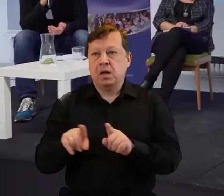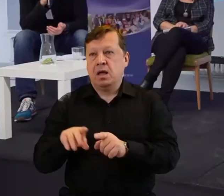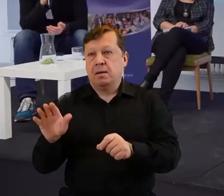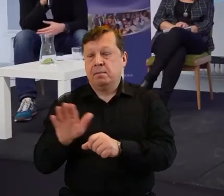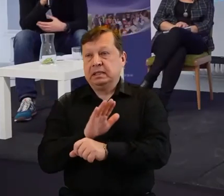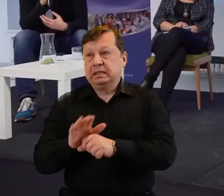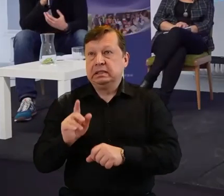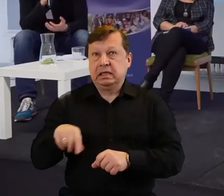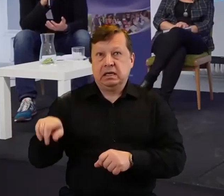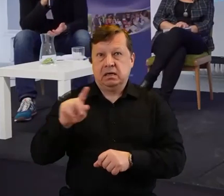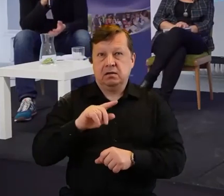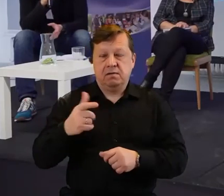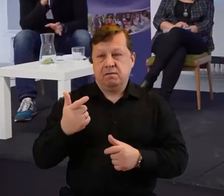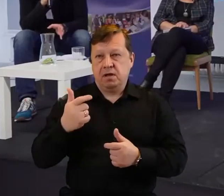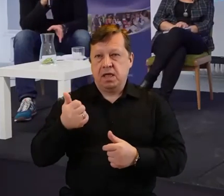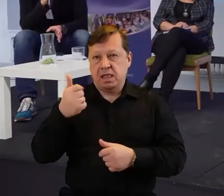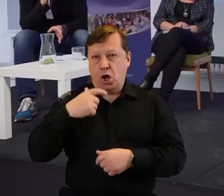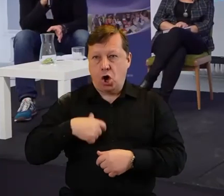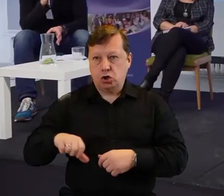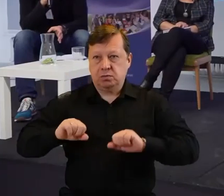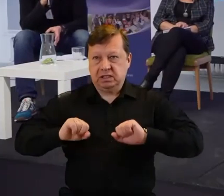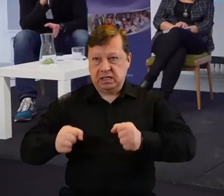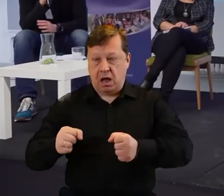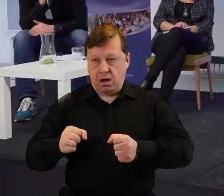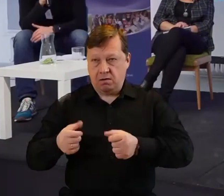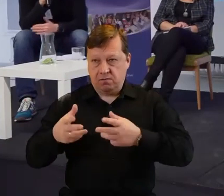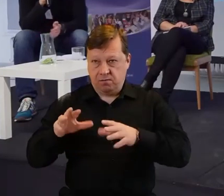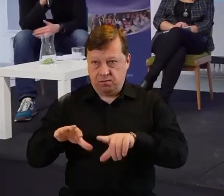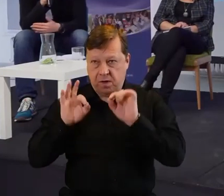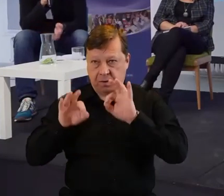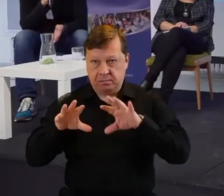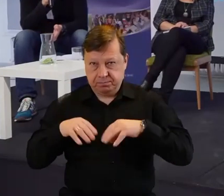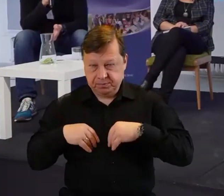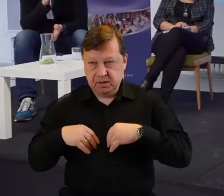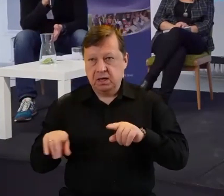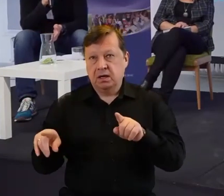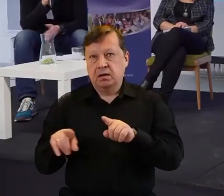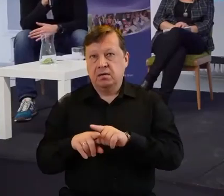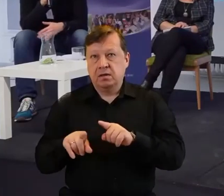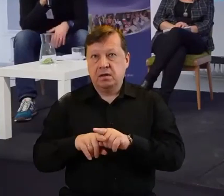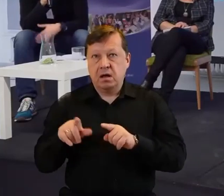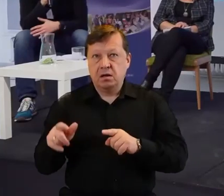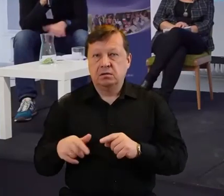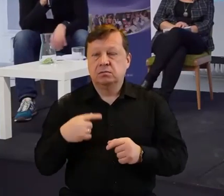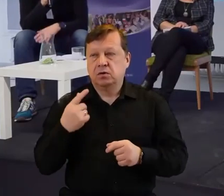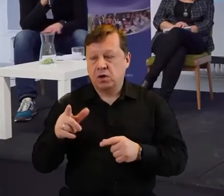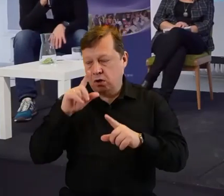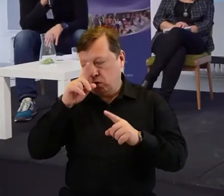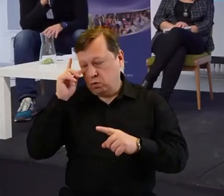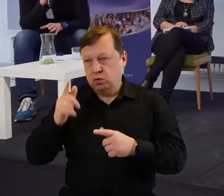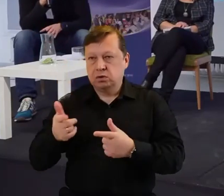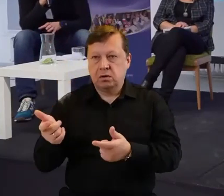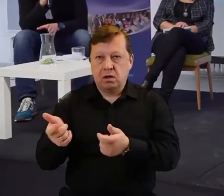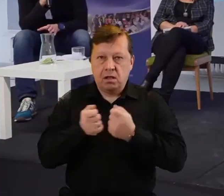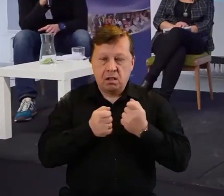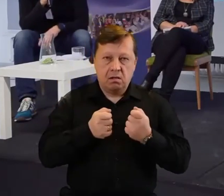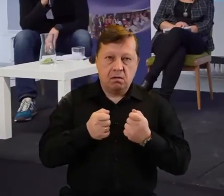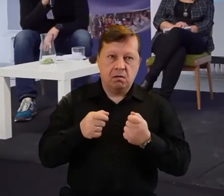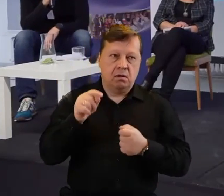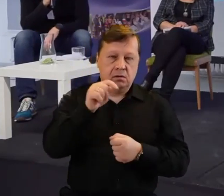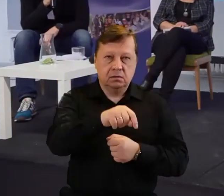może sobie wybrać jednoosobową taką działalność, tak no osoby, które chcą działać społecznie, a nie mają za bardzo takiego otoczenia, tylko